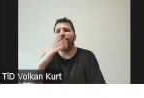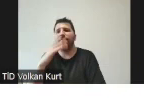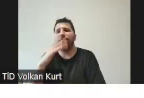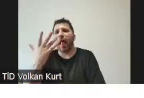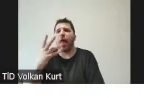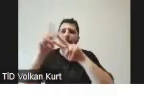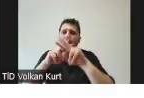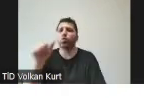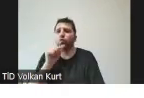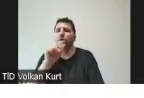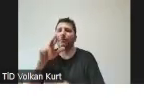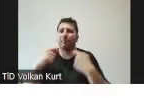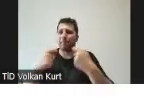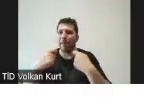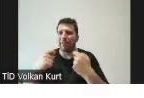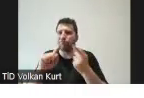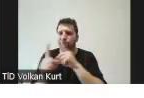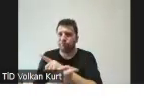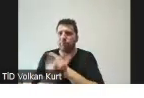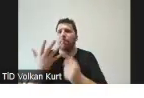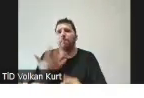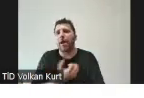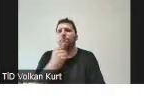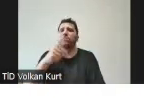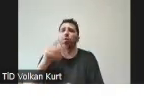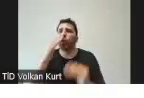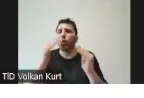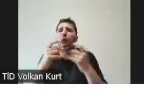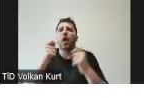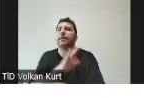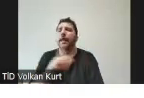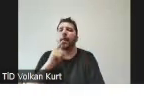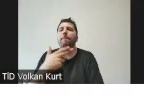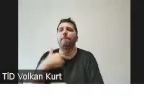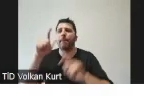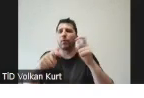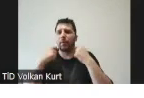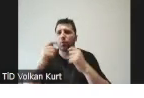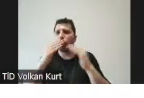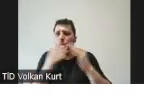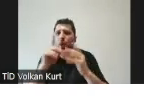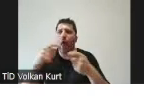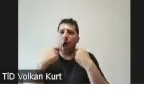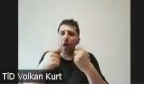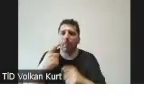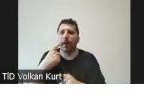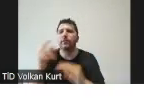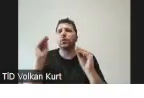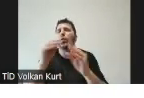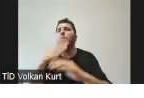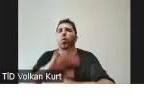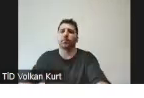su gibi gibi gitmeler maalesef onlarla uygun harcama değil. Personel giderleri de uygun bir harcama olarak geçmiyor.